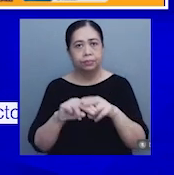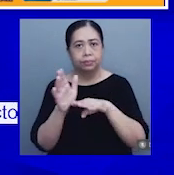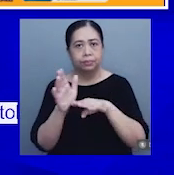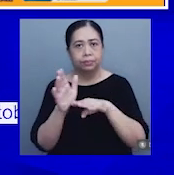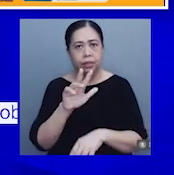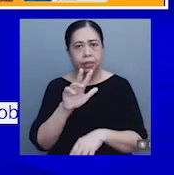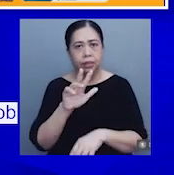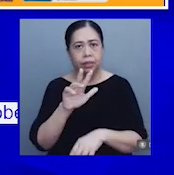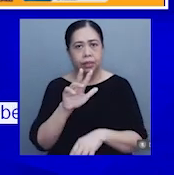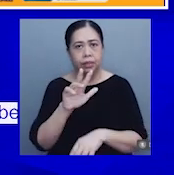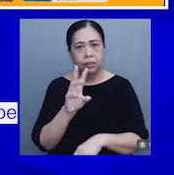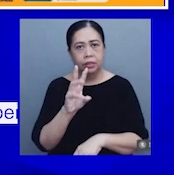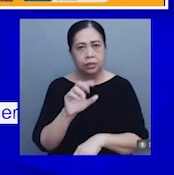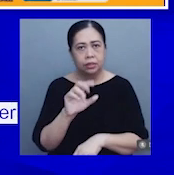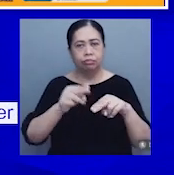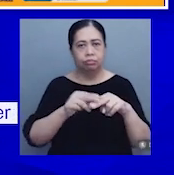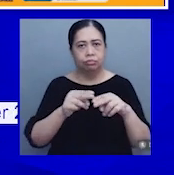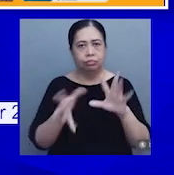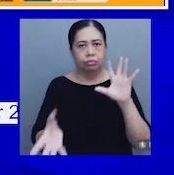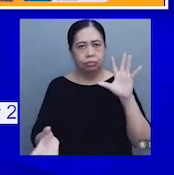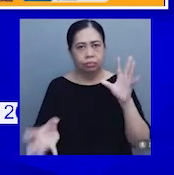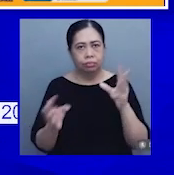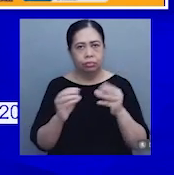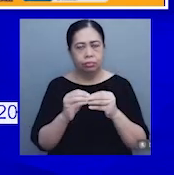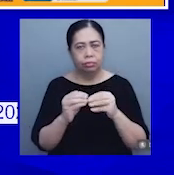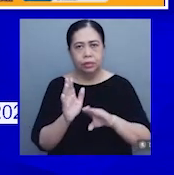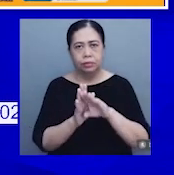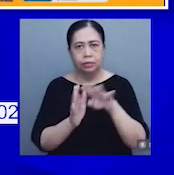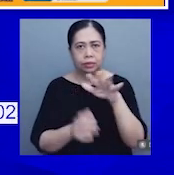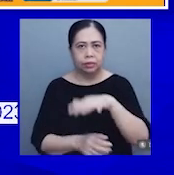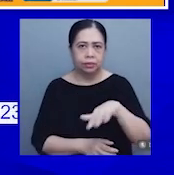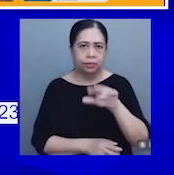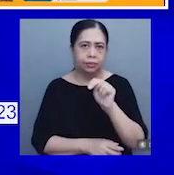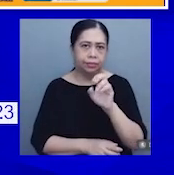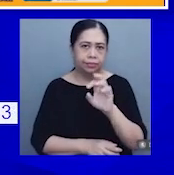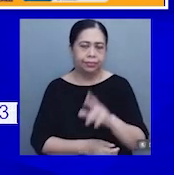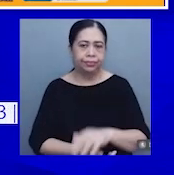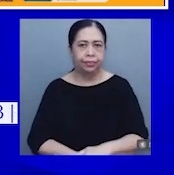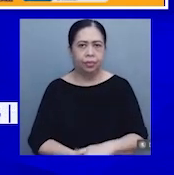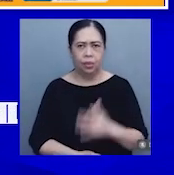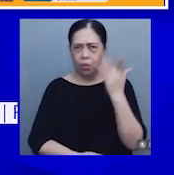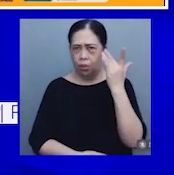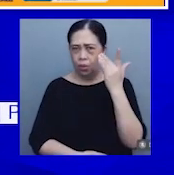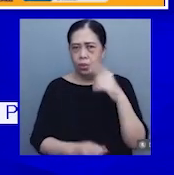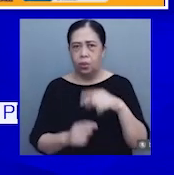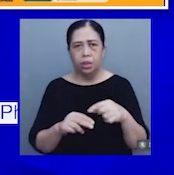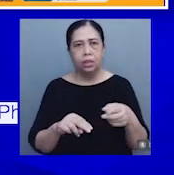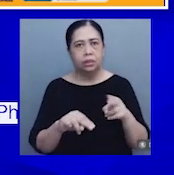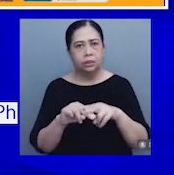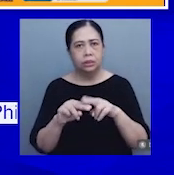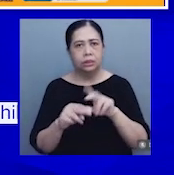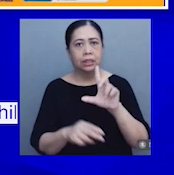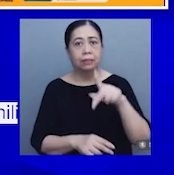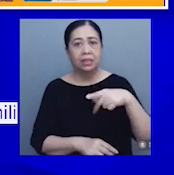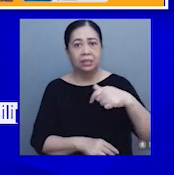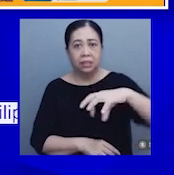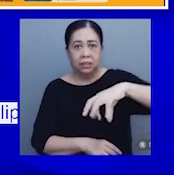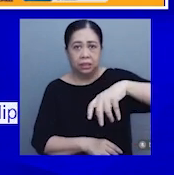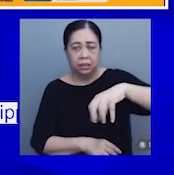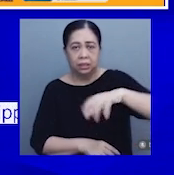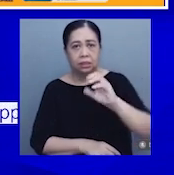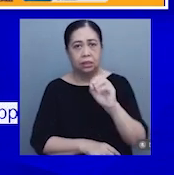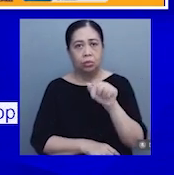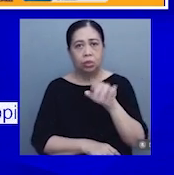share sa pagtaas ng pangkalatang inflation sa Riyon. Ito ay dahil sa pagtaas ng presyo ng LPG na may 0